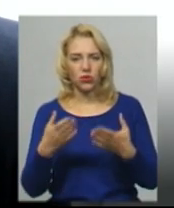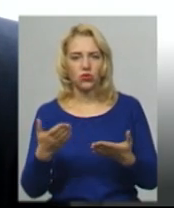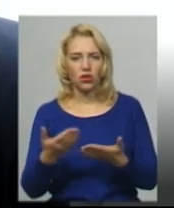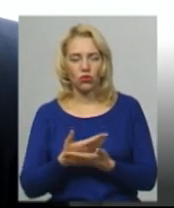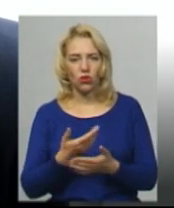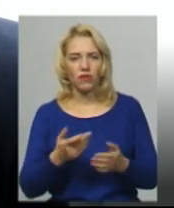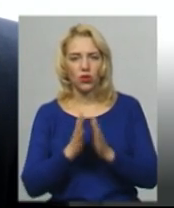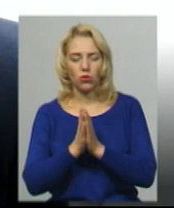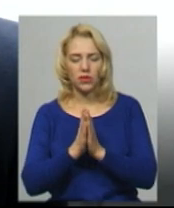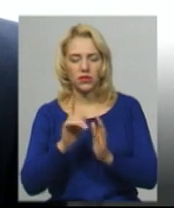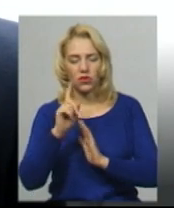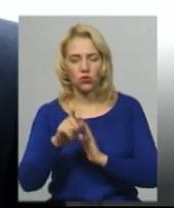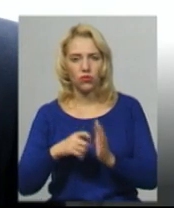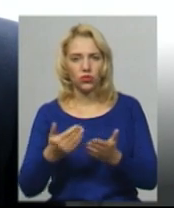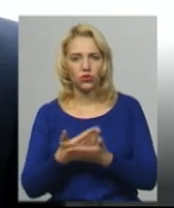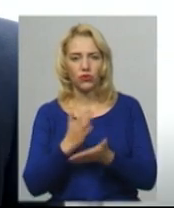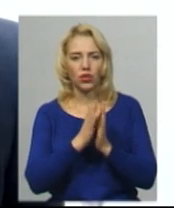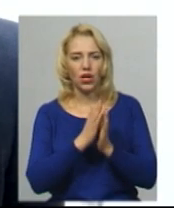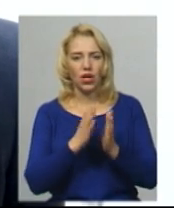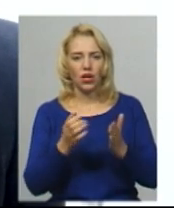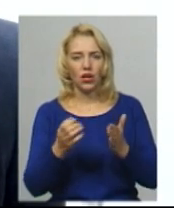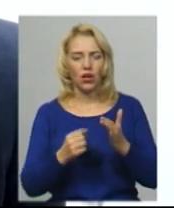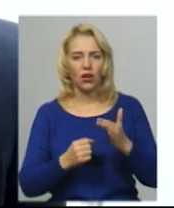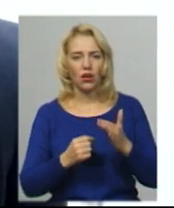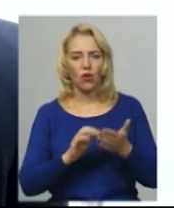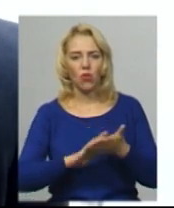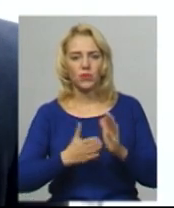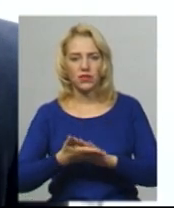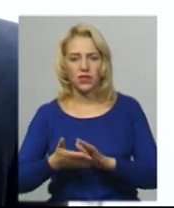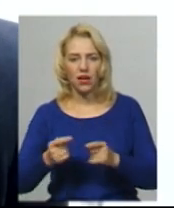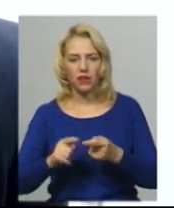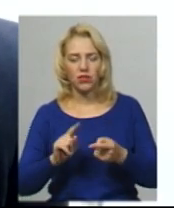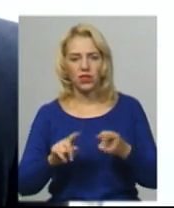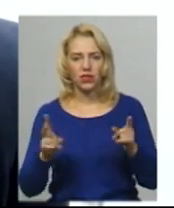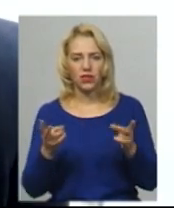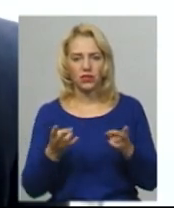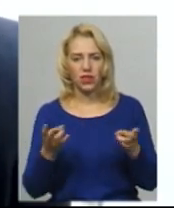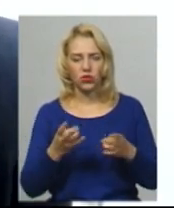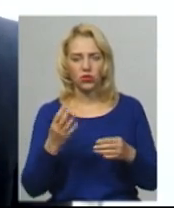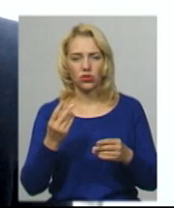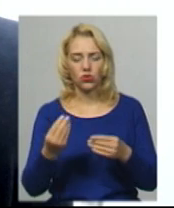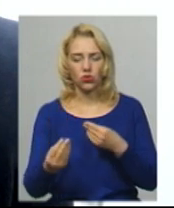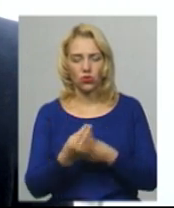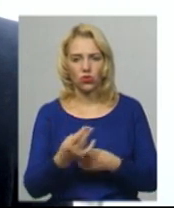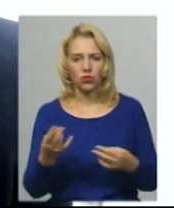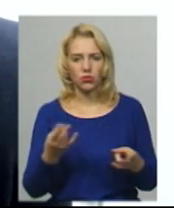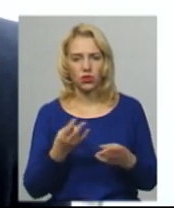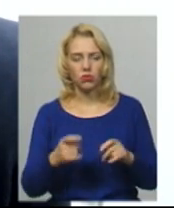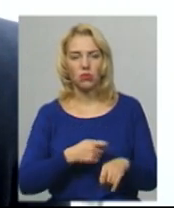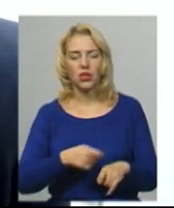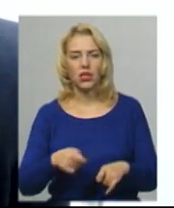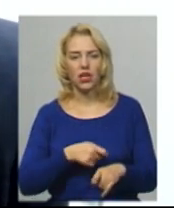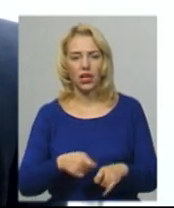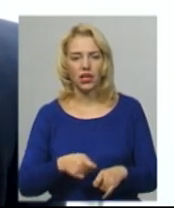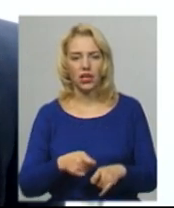'ясовуються нові обставини справи. Нами будуть готовитися також додаткові матеріали